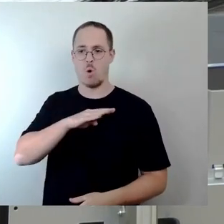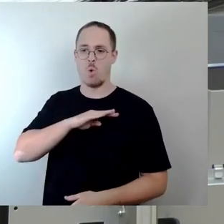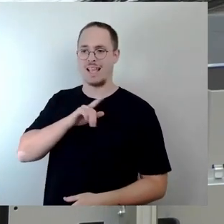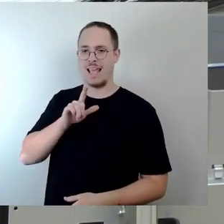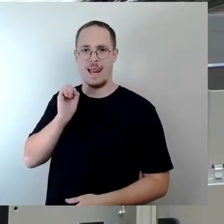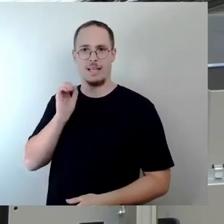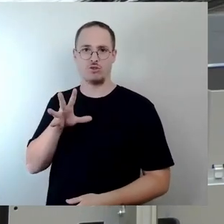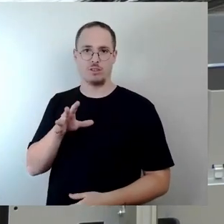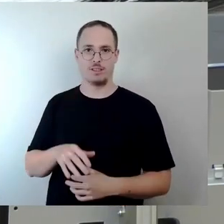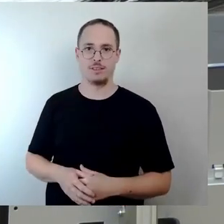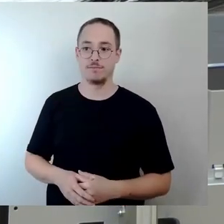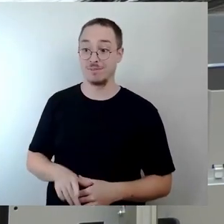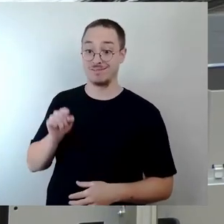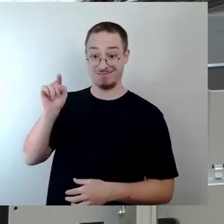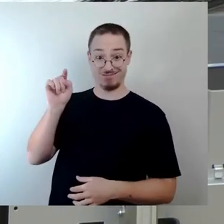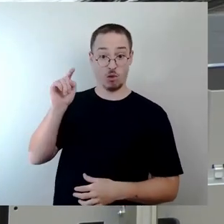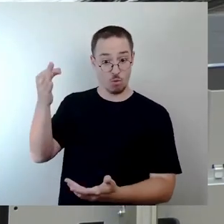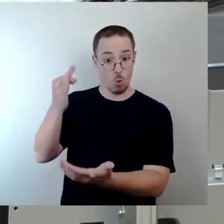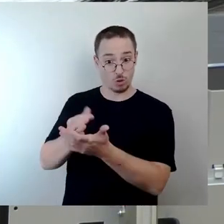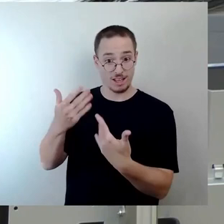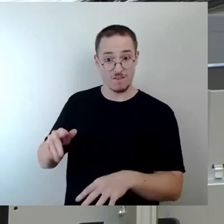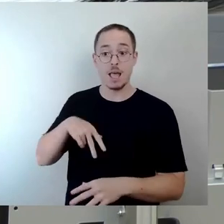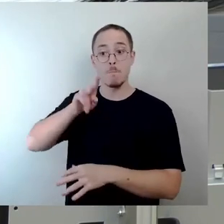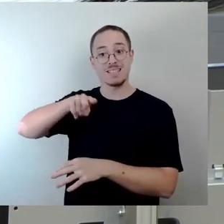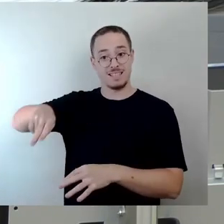Ort einen Besichtigungstermin letztes Jahr im September.